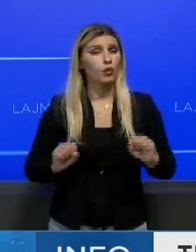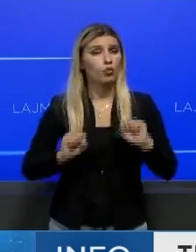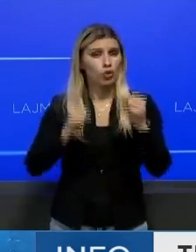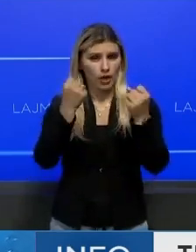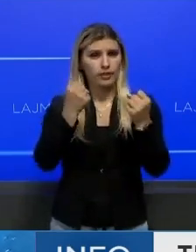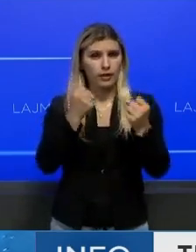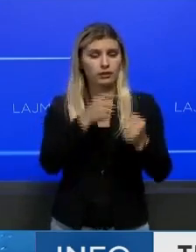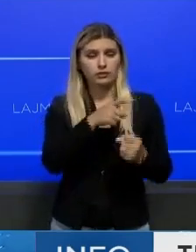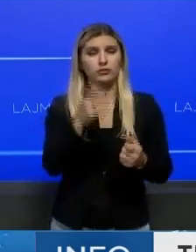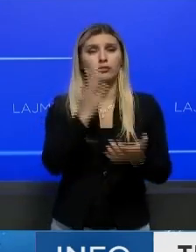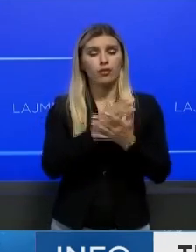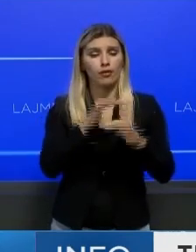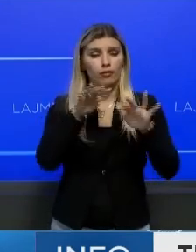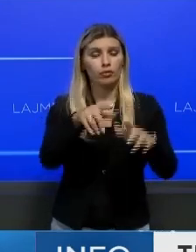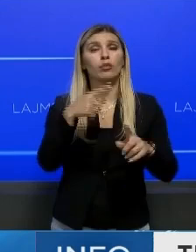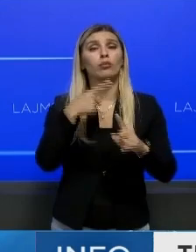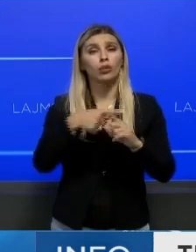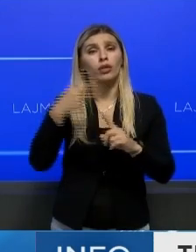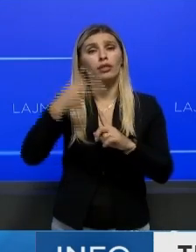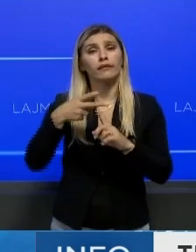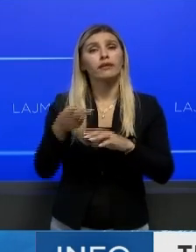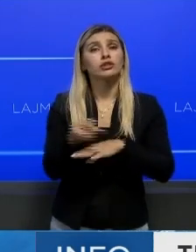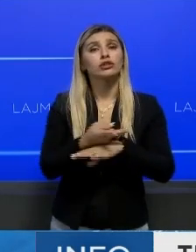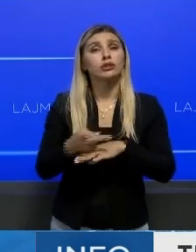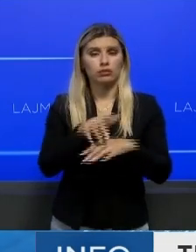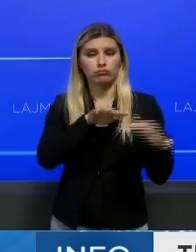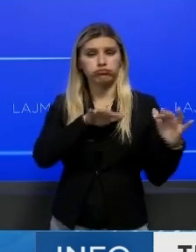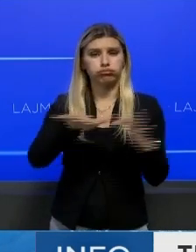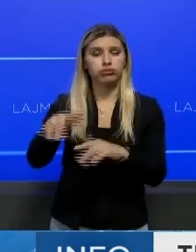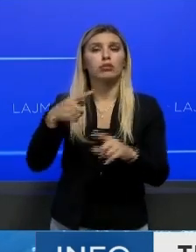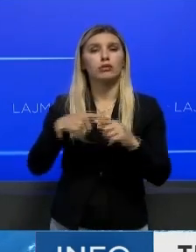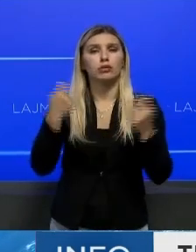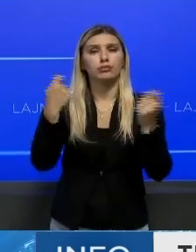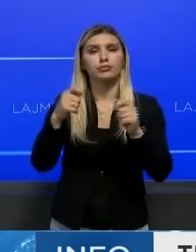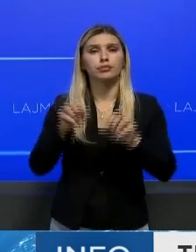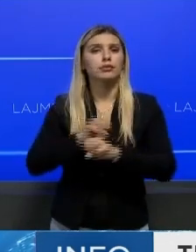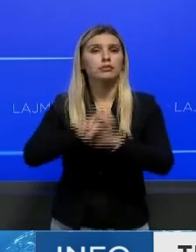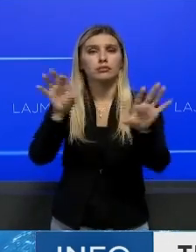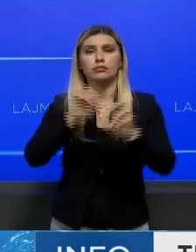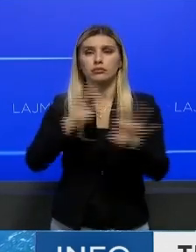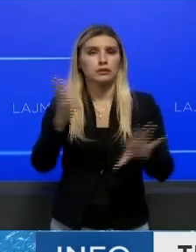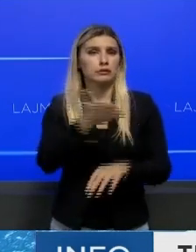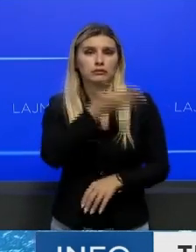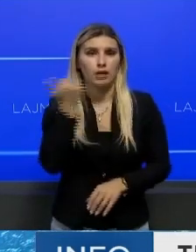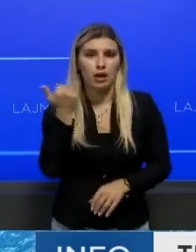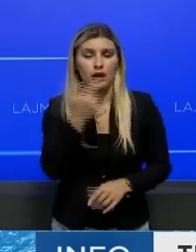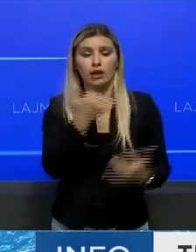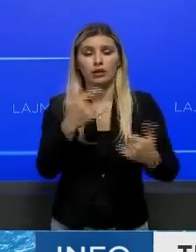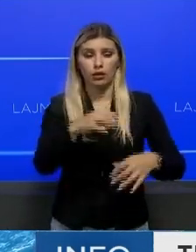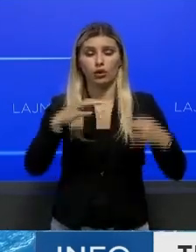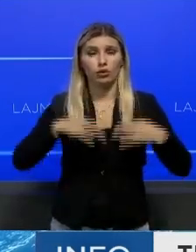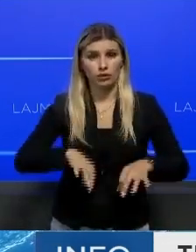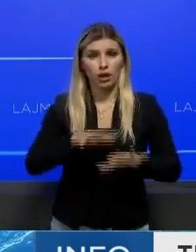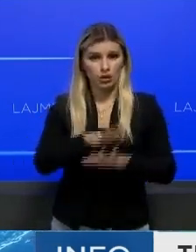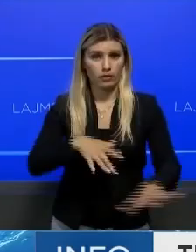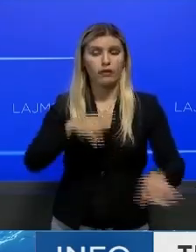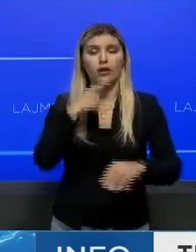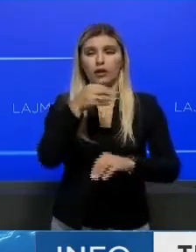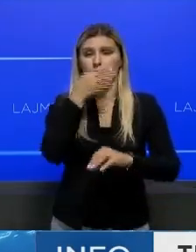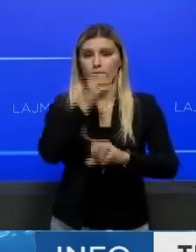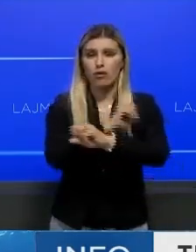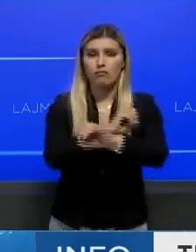Protestuesit kam pushtuar edhe televizioni publik dhe kam dërprejrë transmitimin, por kryetari i parlamentit tani ka njoftuar se